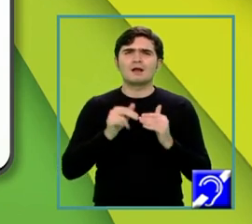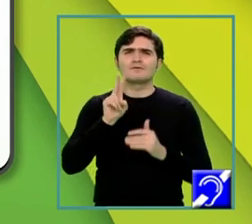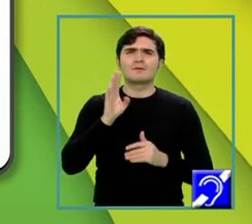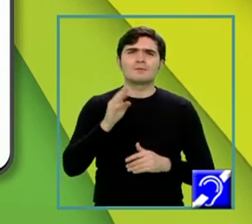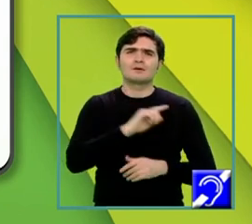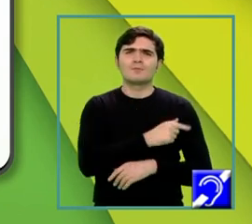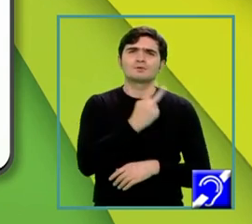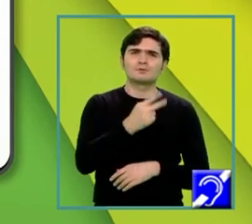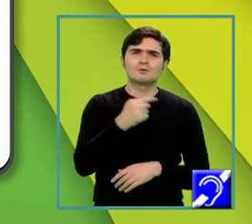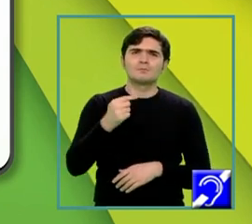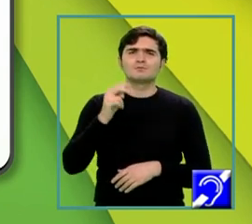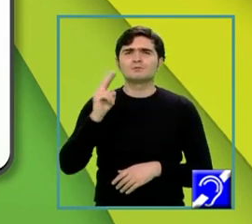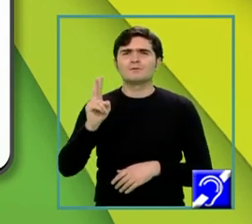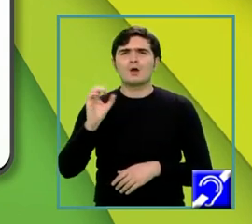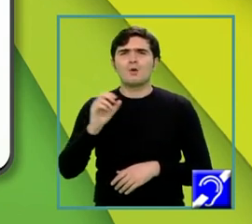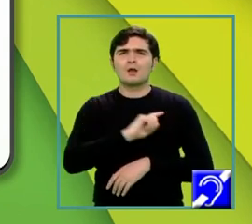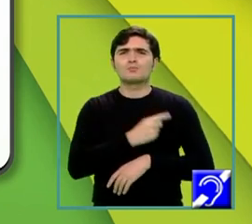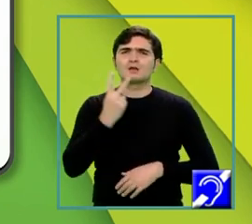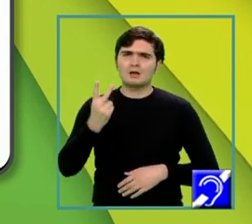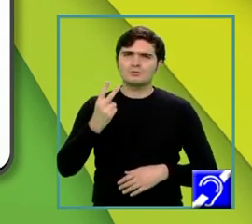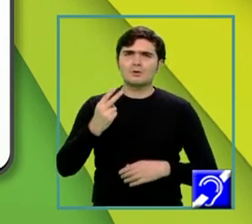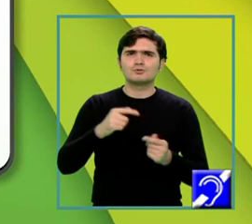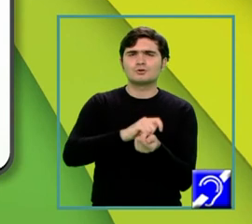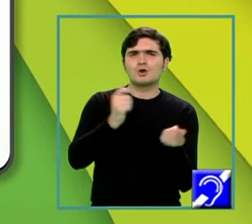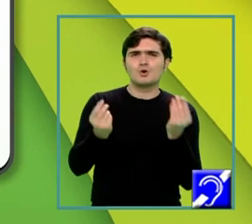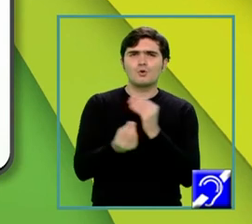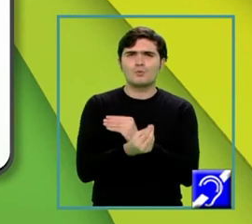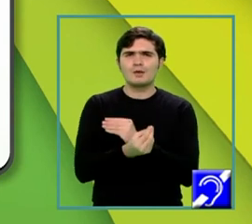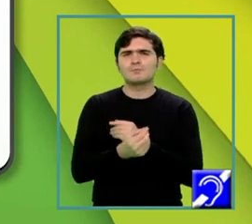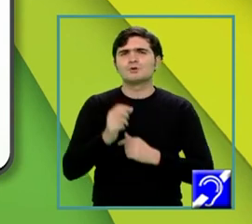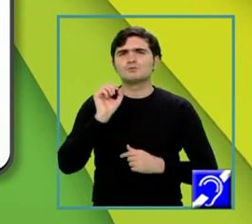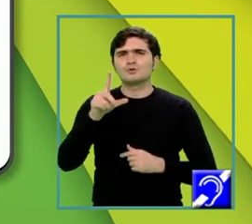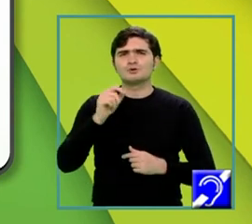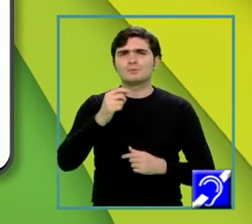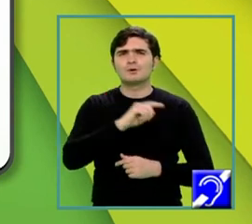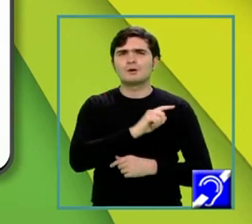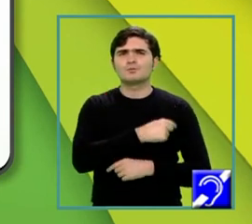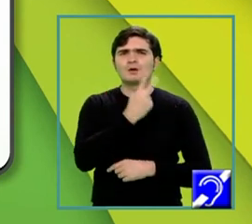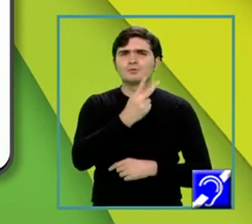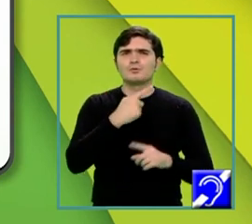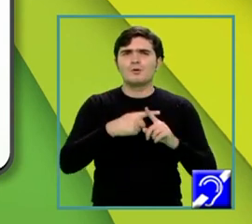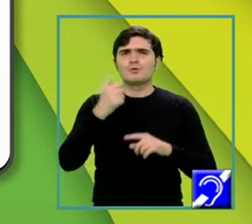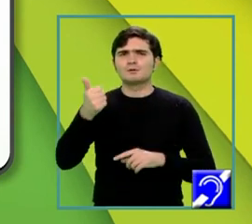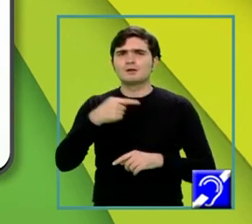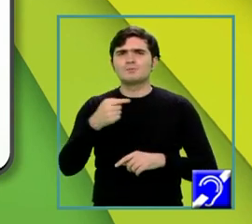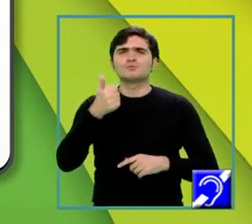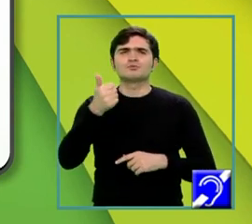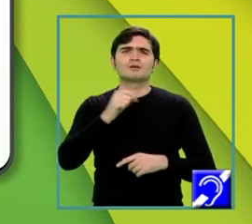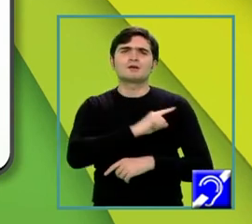minus VO la puterea a doua și prin înlocuire obținem 12 la doua ori 3 minus 6 la doua ori 3,